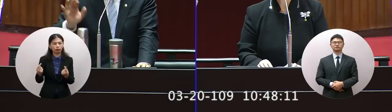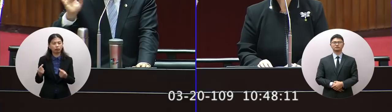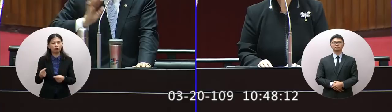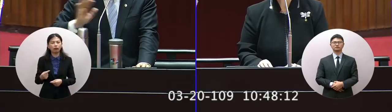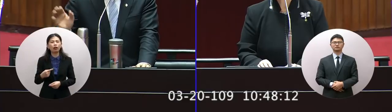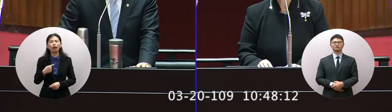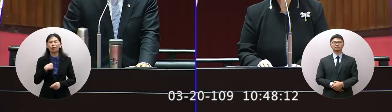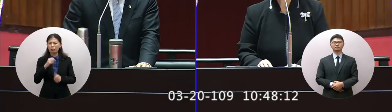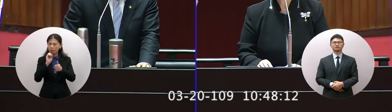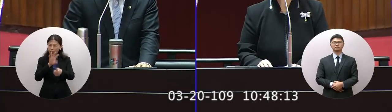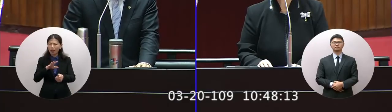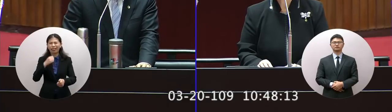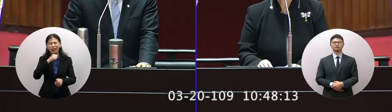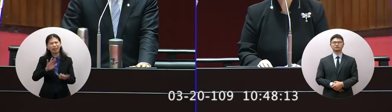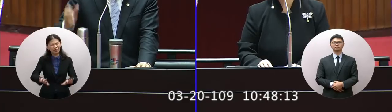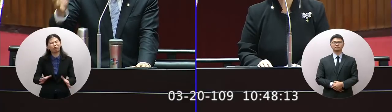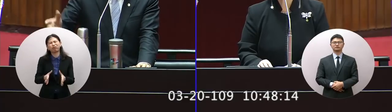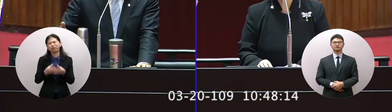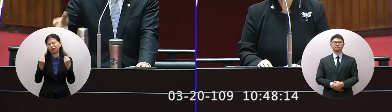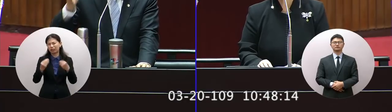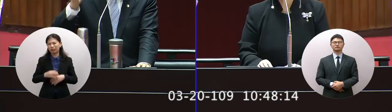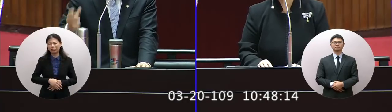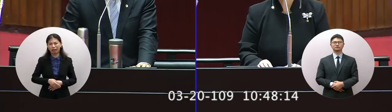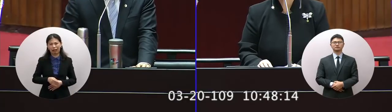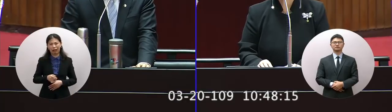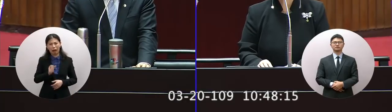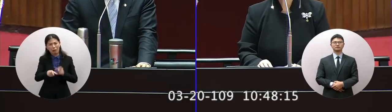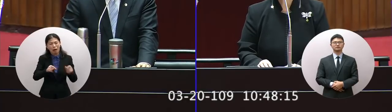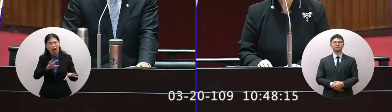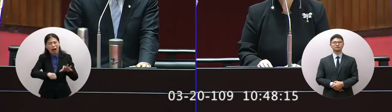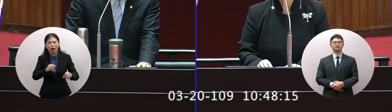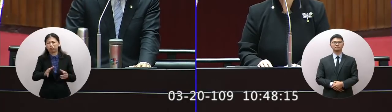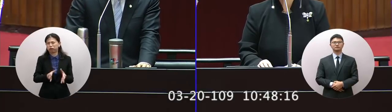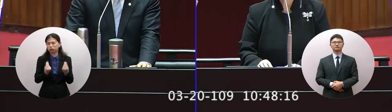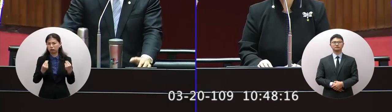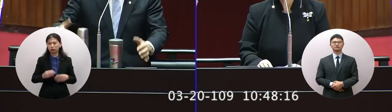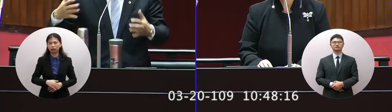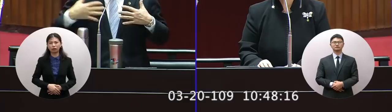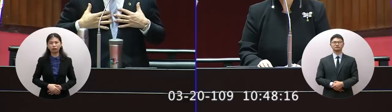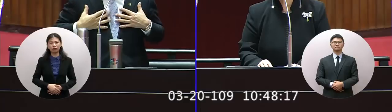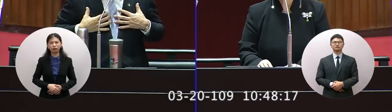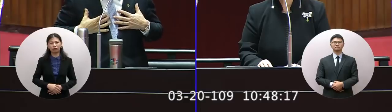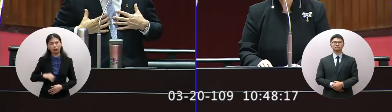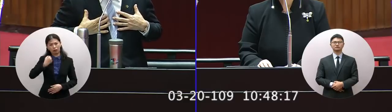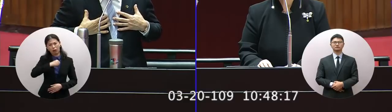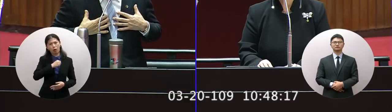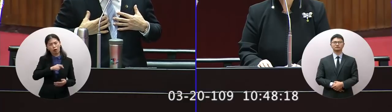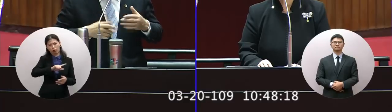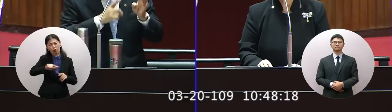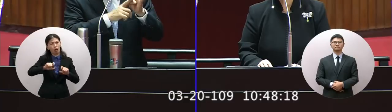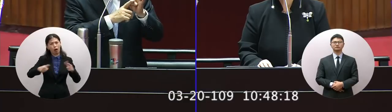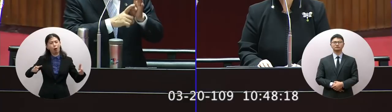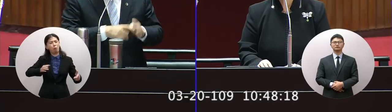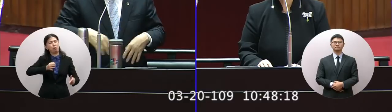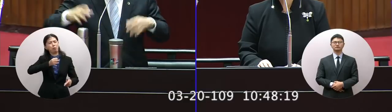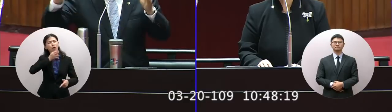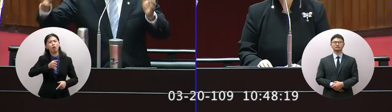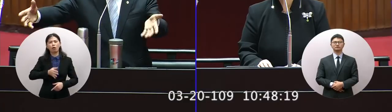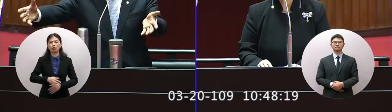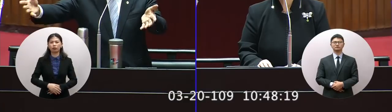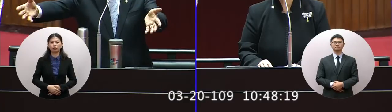目前完全不需要這樣早上說我也特別發表就是說我們的火很熟第一